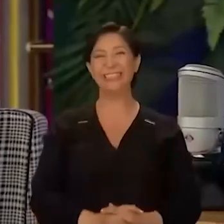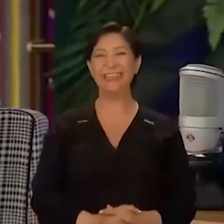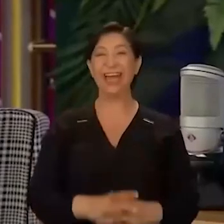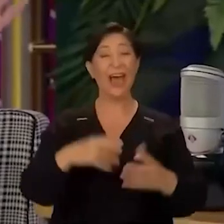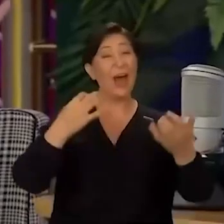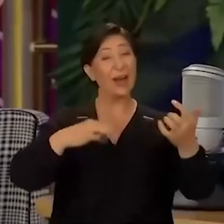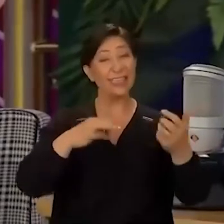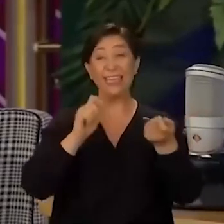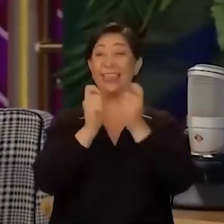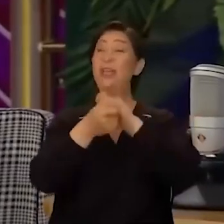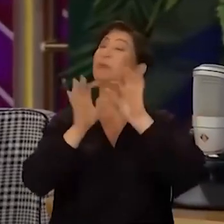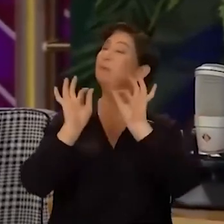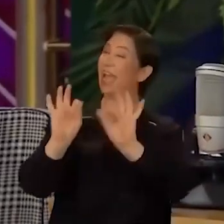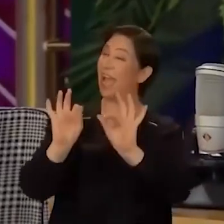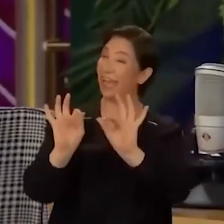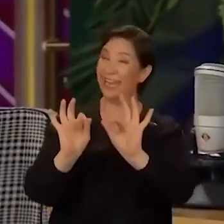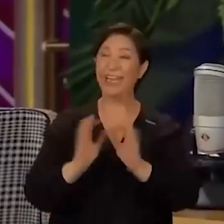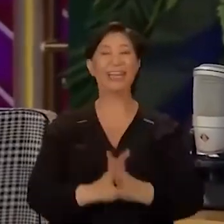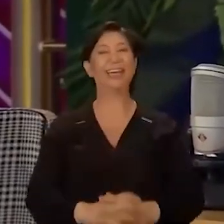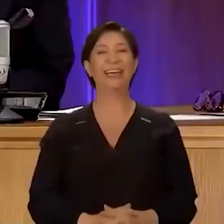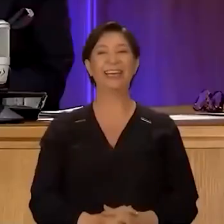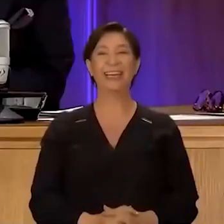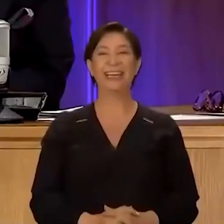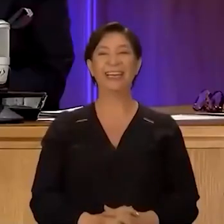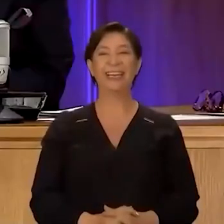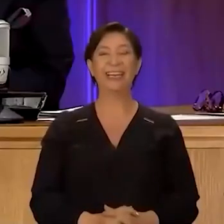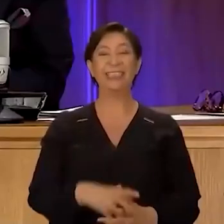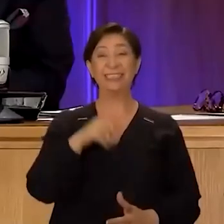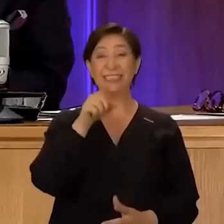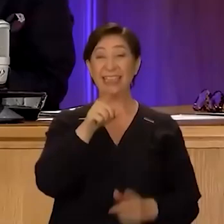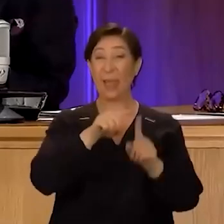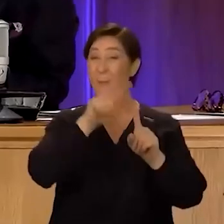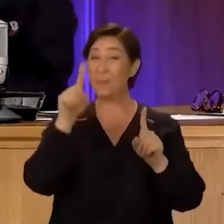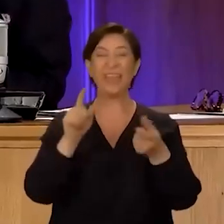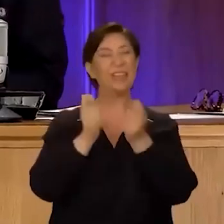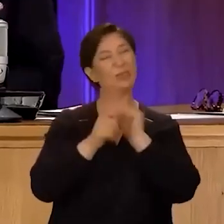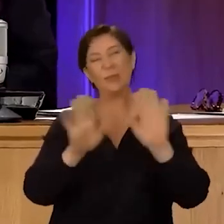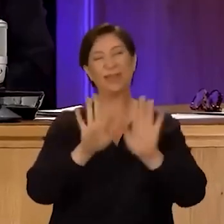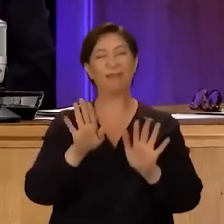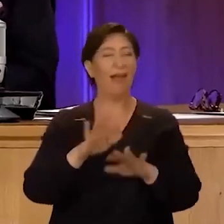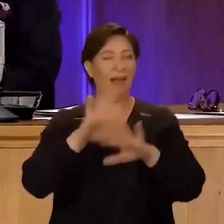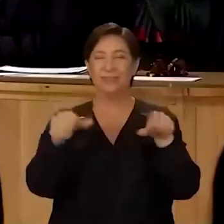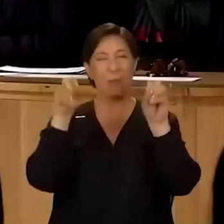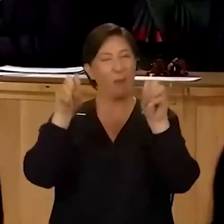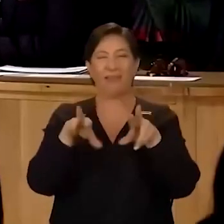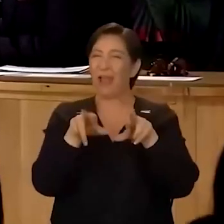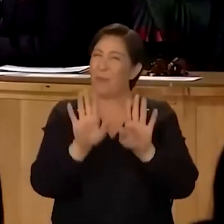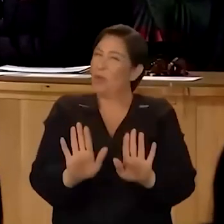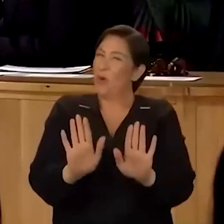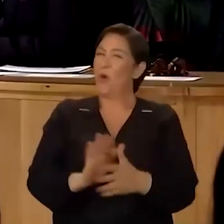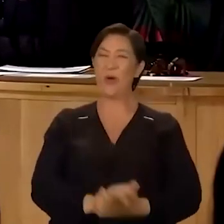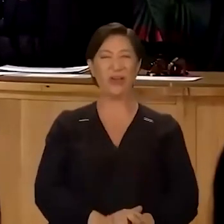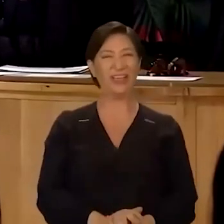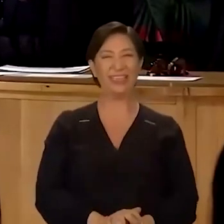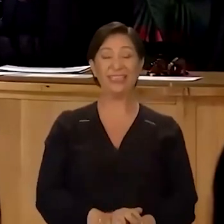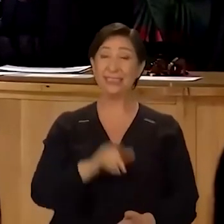Orkestra değişmemiş, aynı orkestra. Senden beri değiştirmedik. Her şey bıraktığın gibi duruyor. Öyle mi?